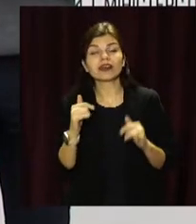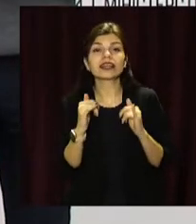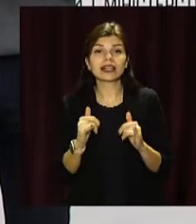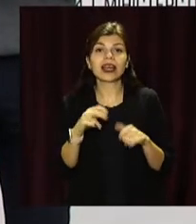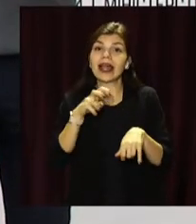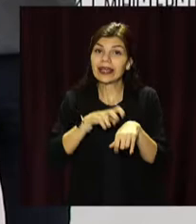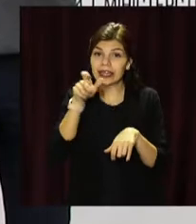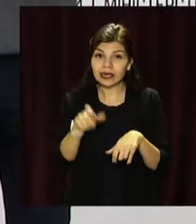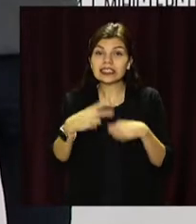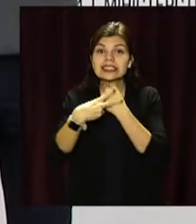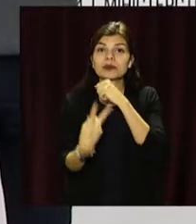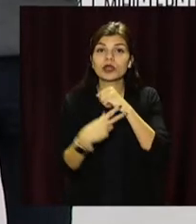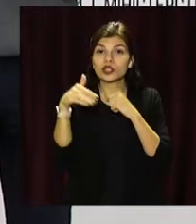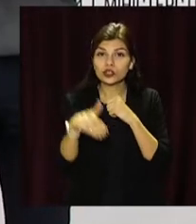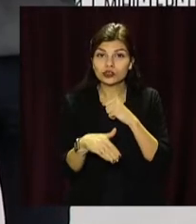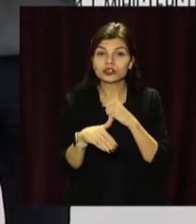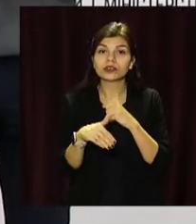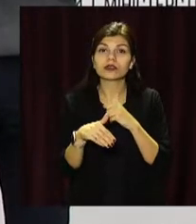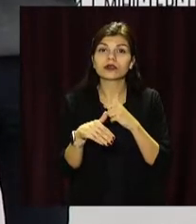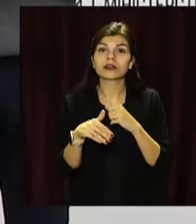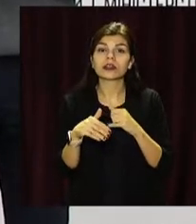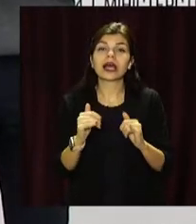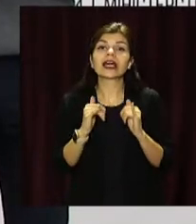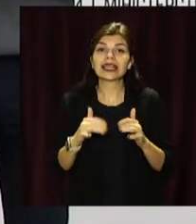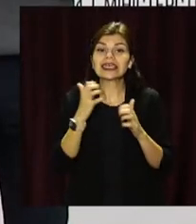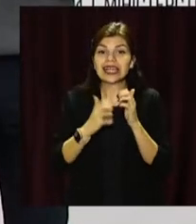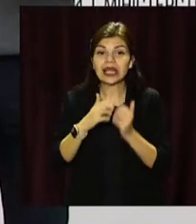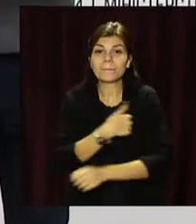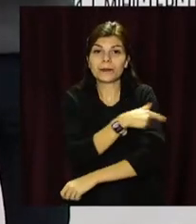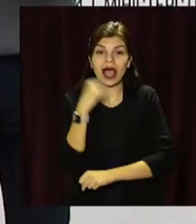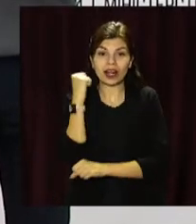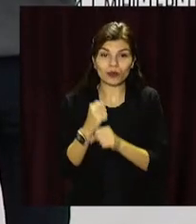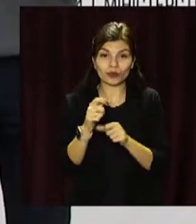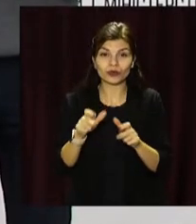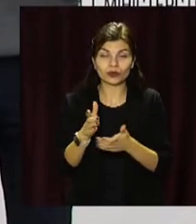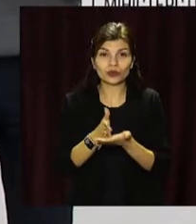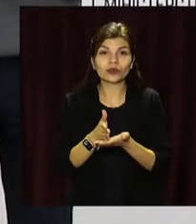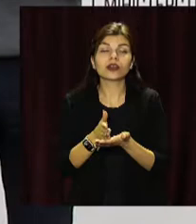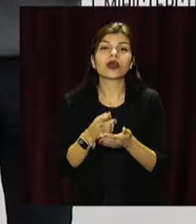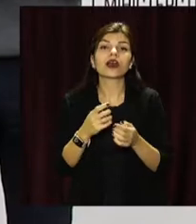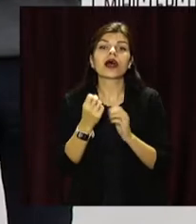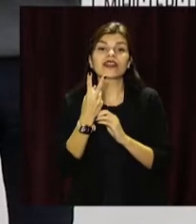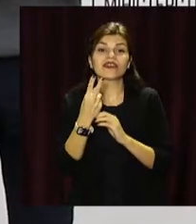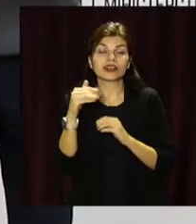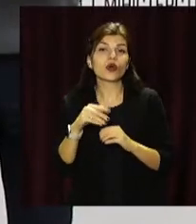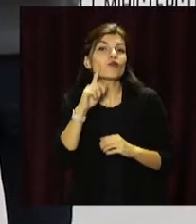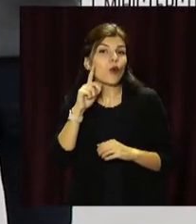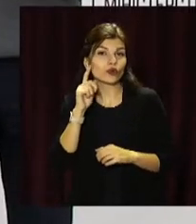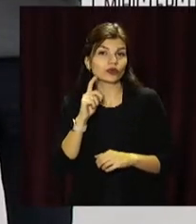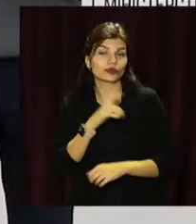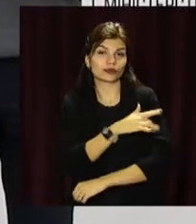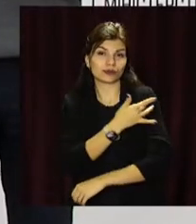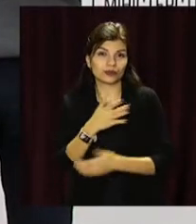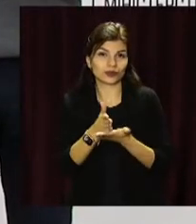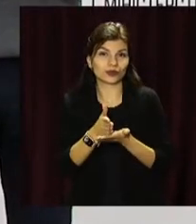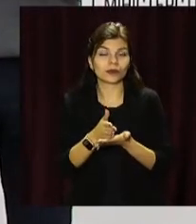лікаря, 17 тисяч для середнього медичного персоналу, 12 тисяч для молодшого медичного персоналу.